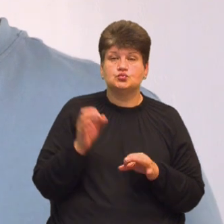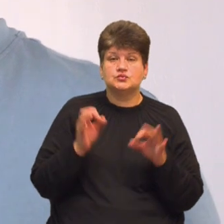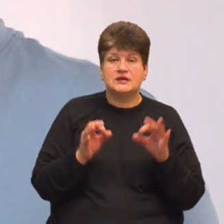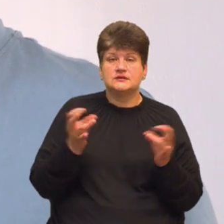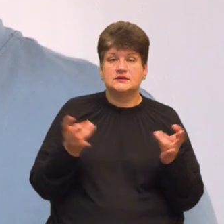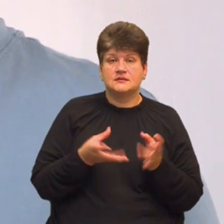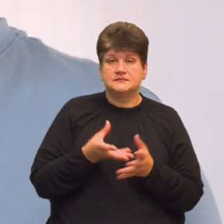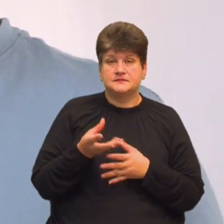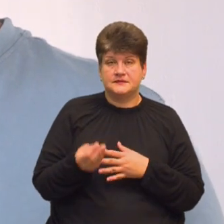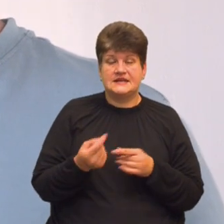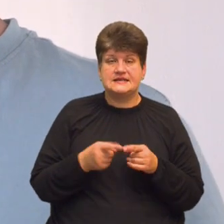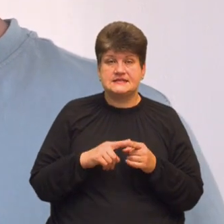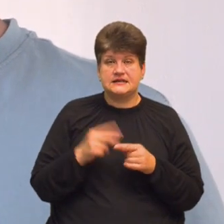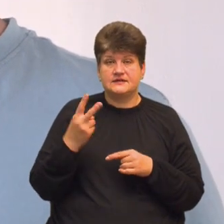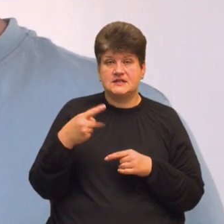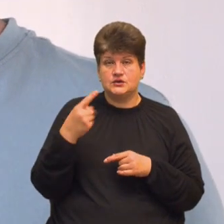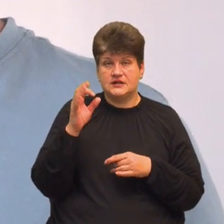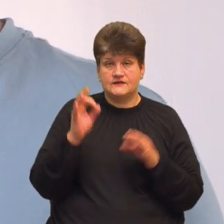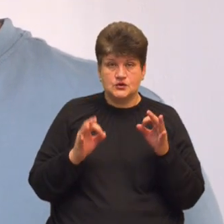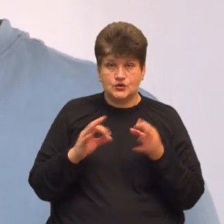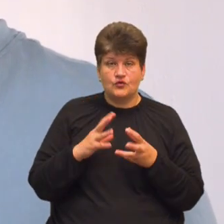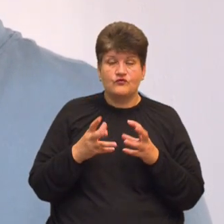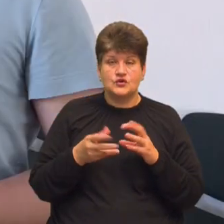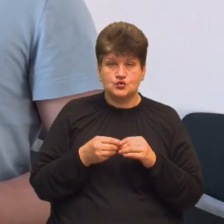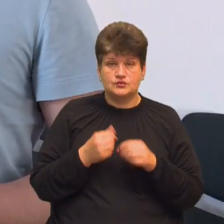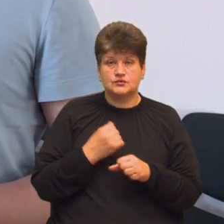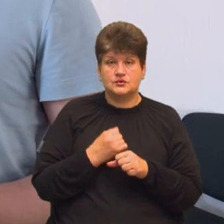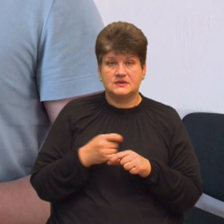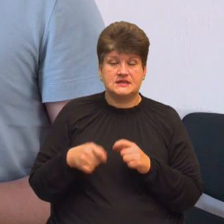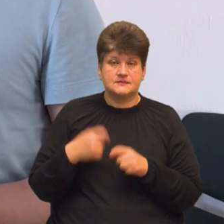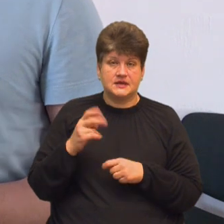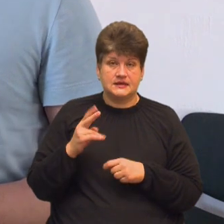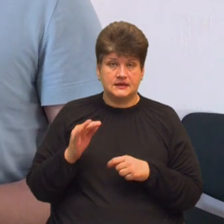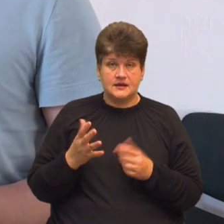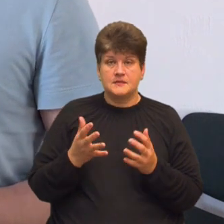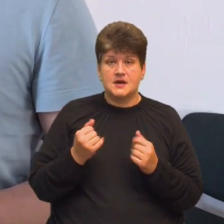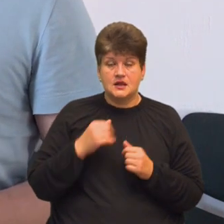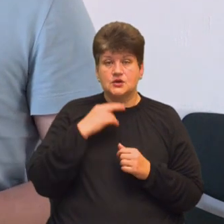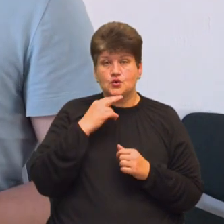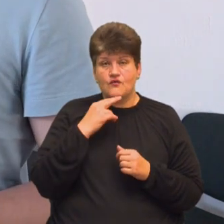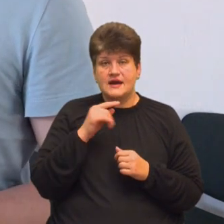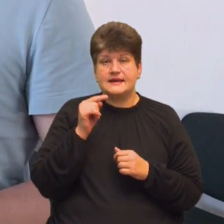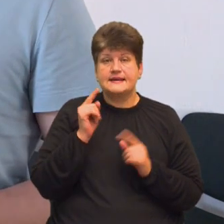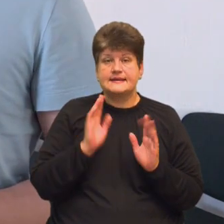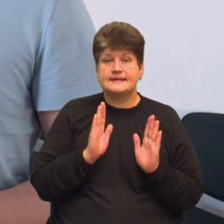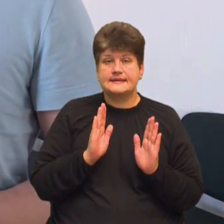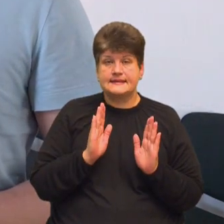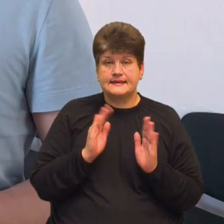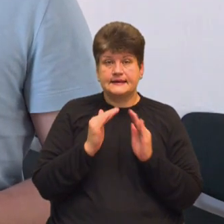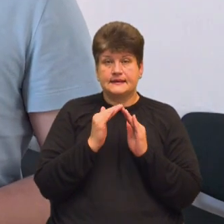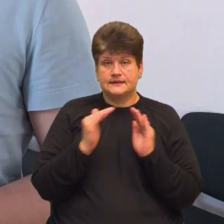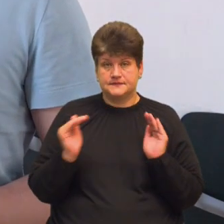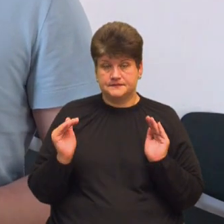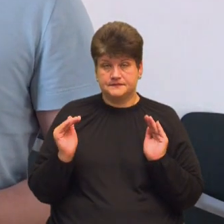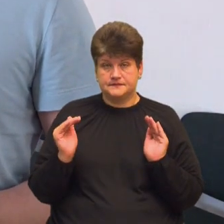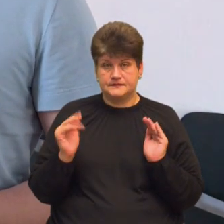компенсації. Тобто це 21% від суми завданих збитків. Брали до уваги тільки покрівлю, тобто